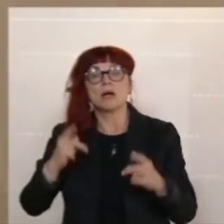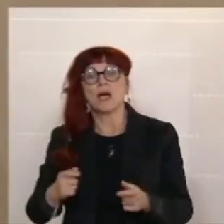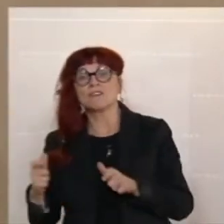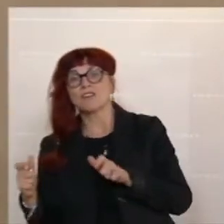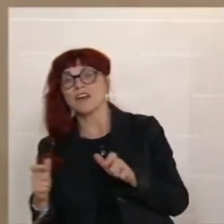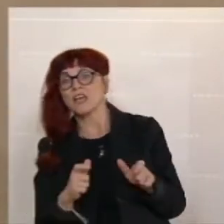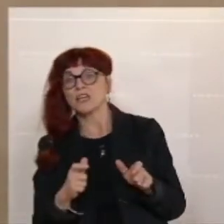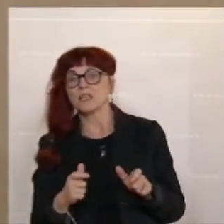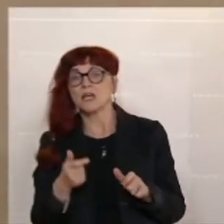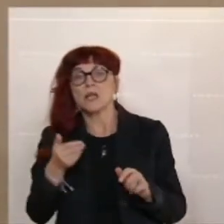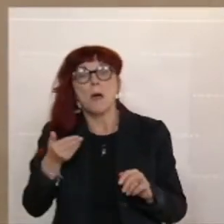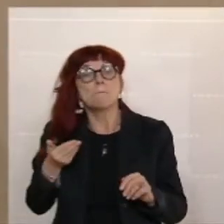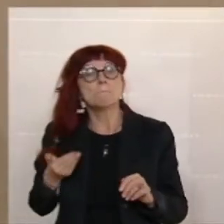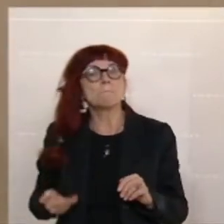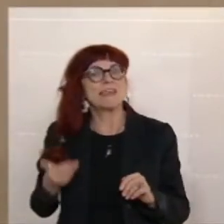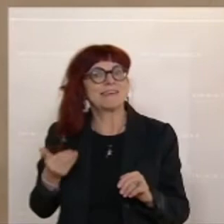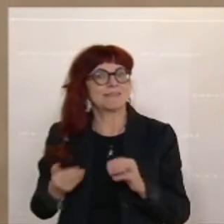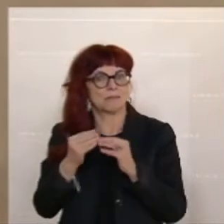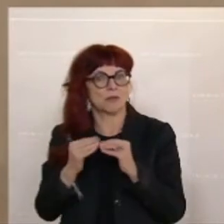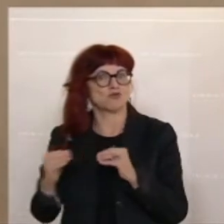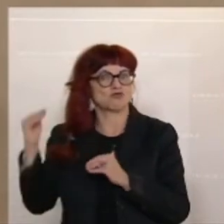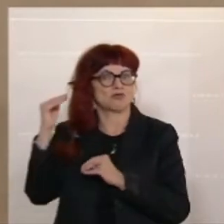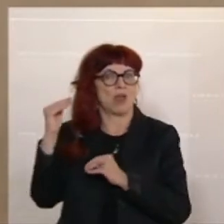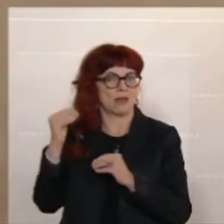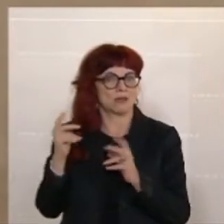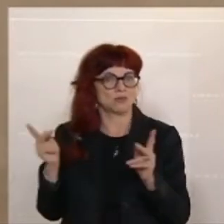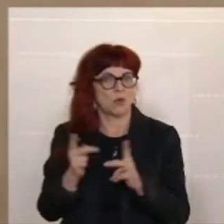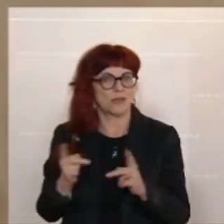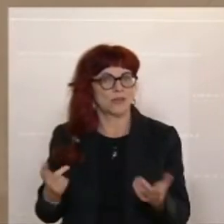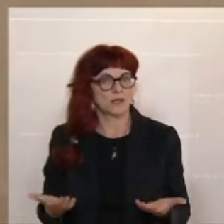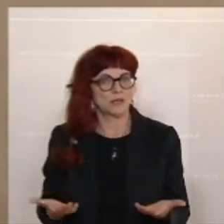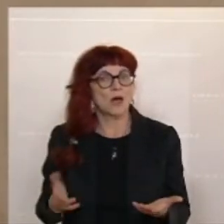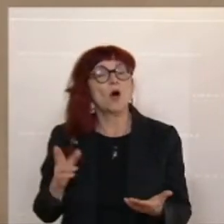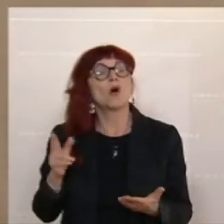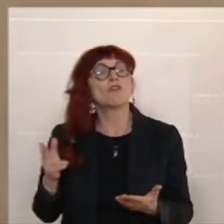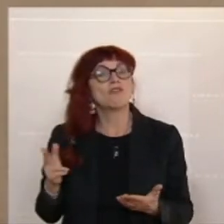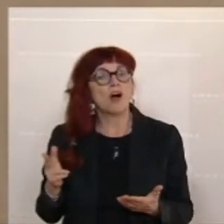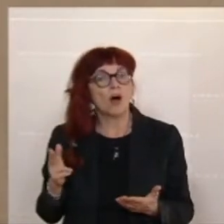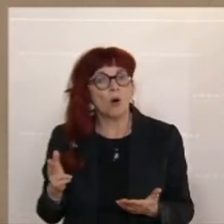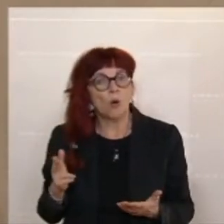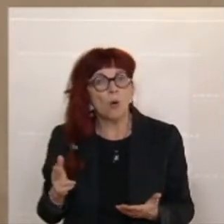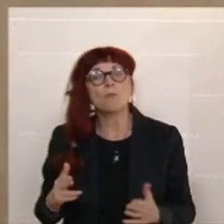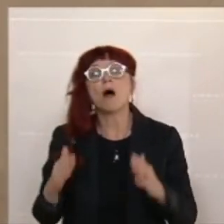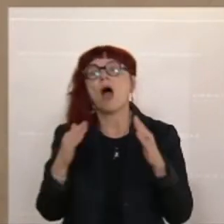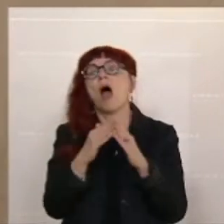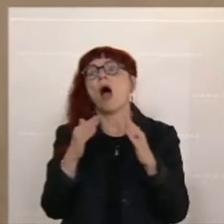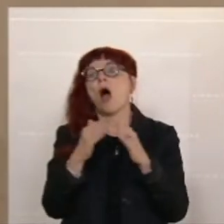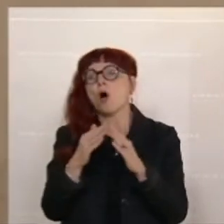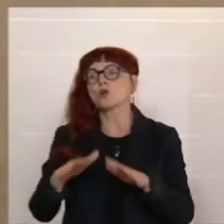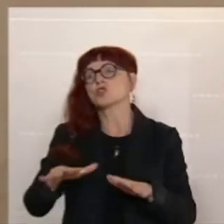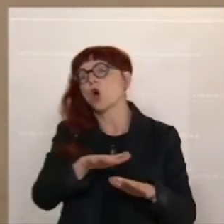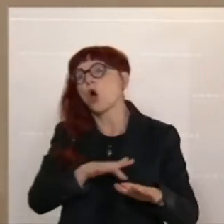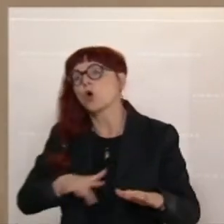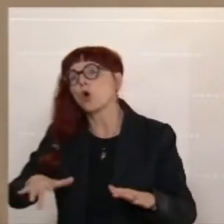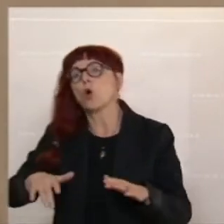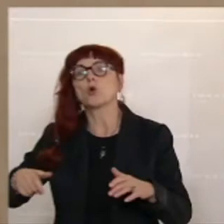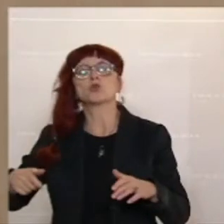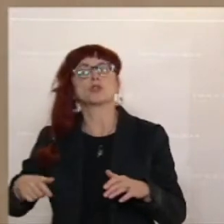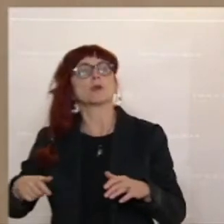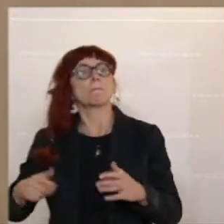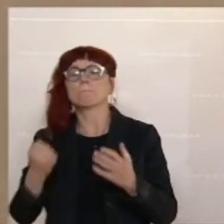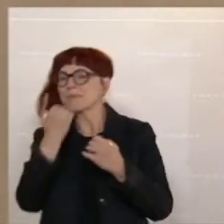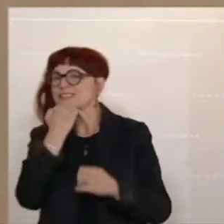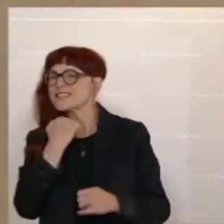zumindest die Miete bei vielen steigt. Warum? Weil der Haus und Grundbesitzerverband ja unter den Großspendern, 2017